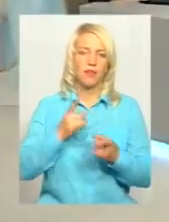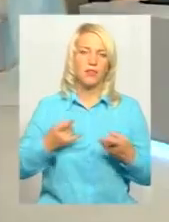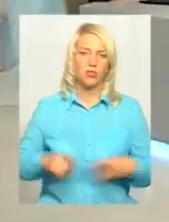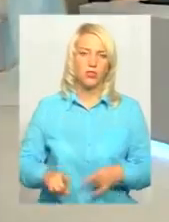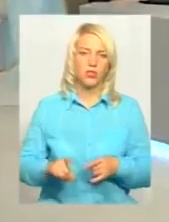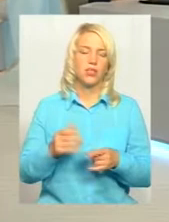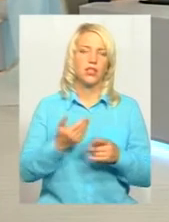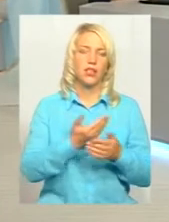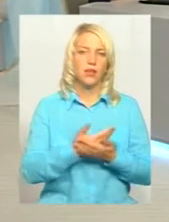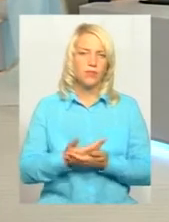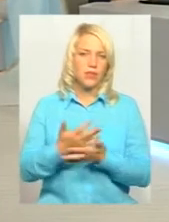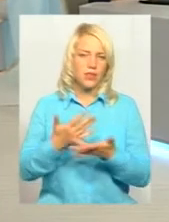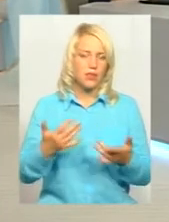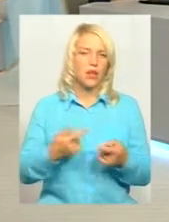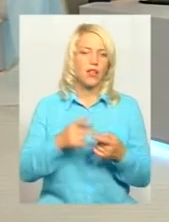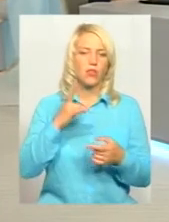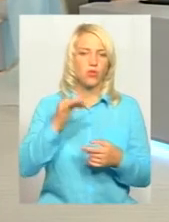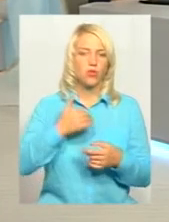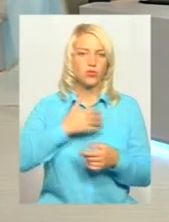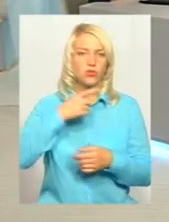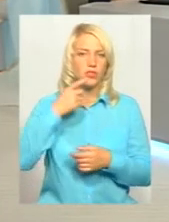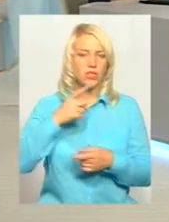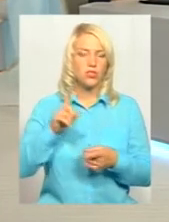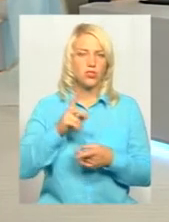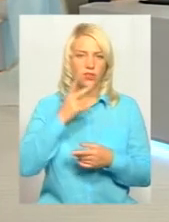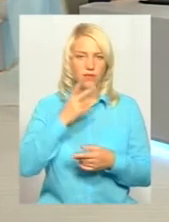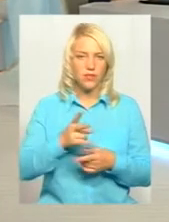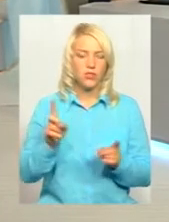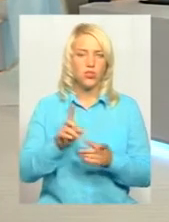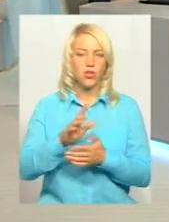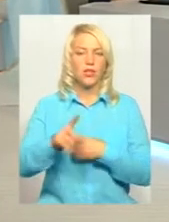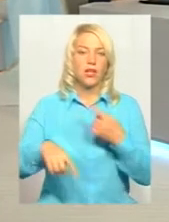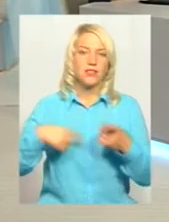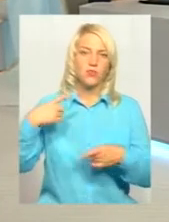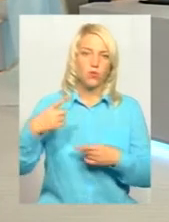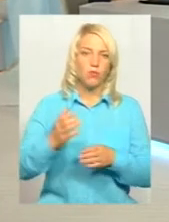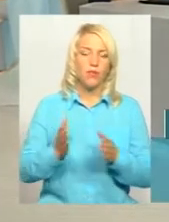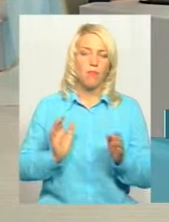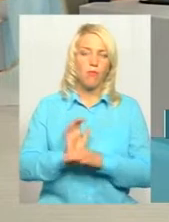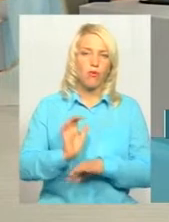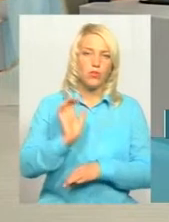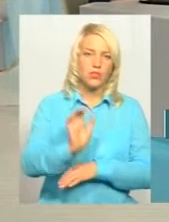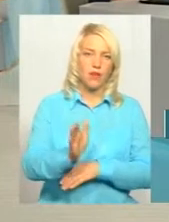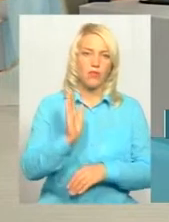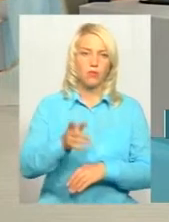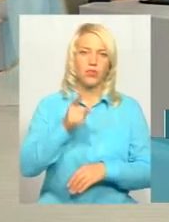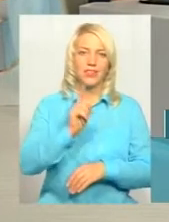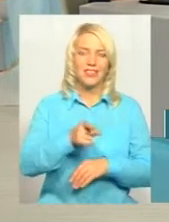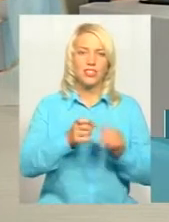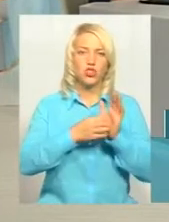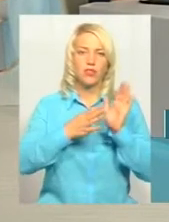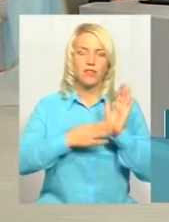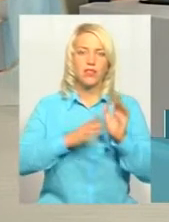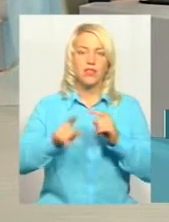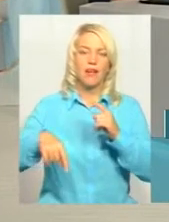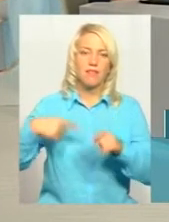маленький цей. Але хочу зазначити, дивіться, надалі, наступно поставки, ви бачите, які будуть 1019, а далі